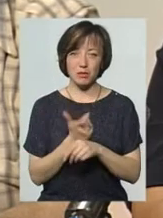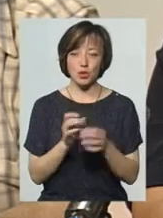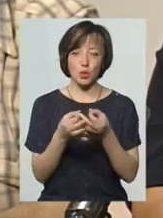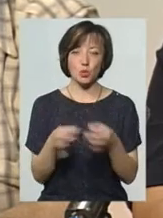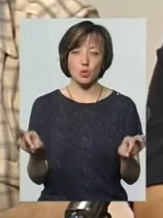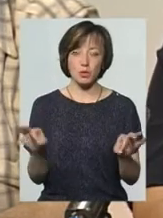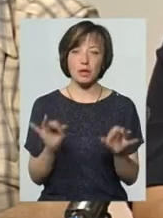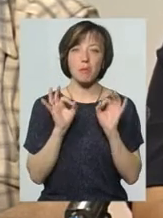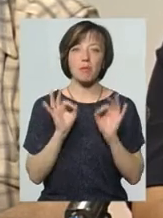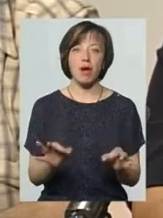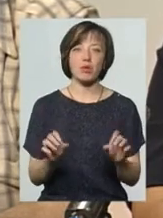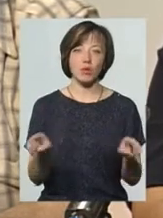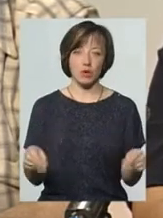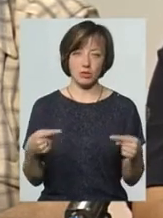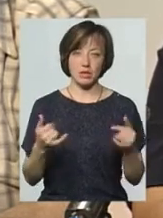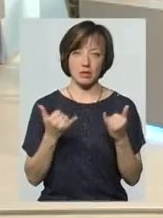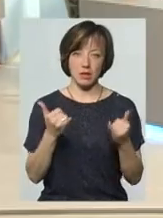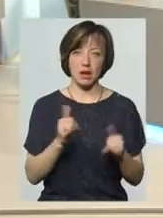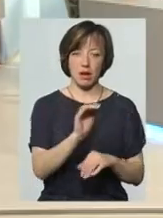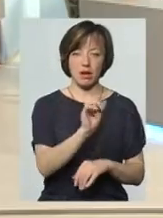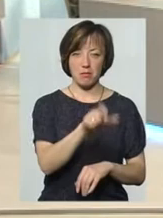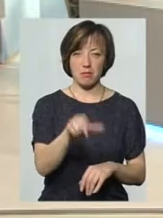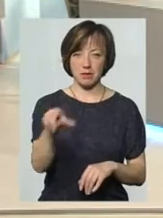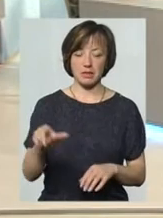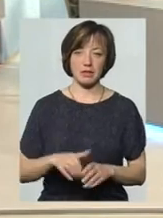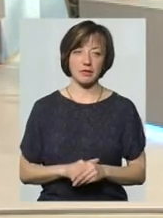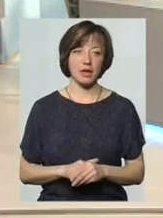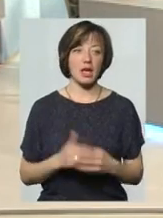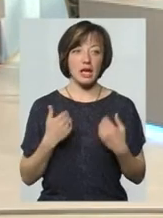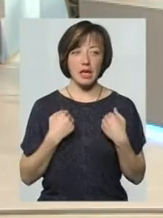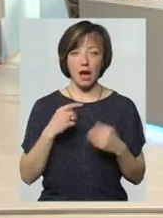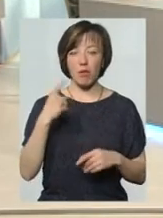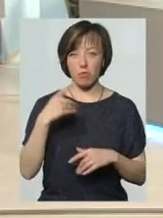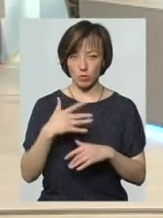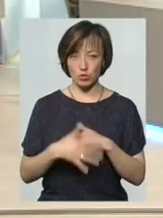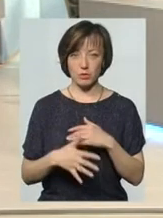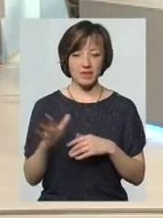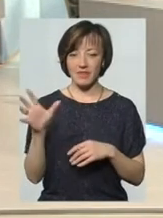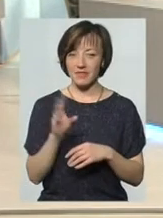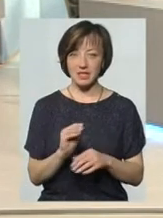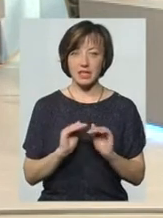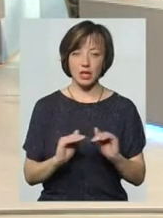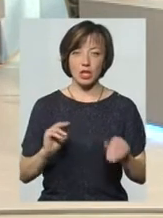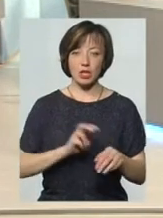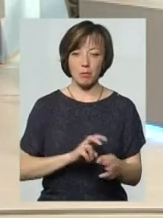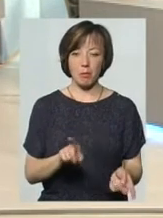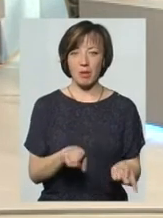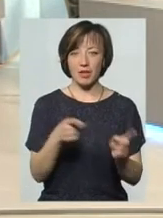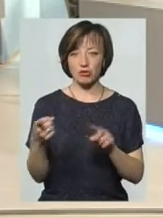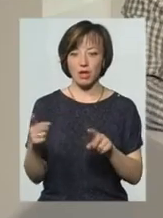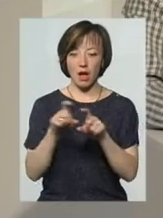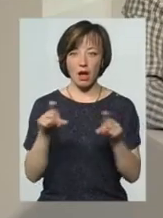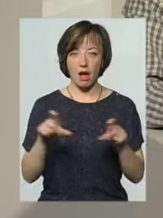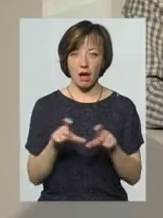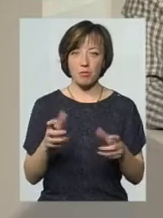доступними і правильніше організованими для пацієнтів. Але я розумію, поки що ще не всі педіатри перейшли до амбулаторії, тому що, наскільки я